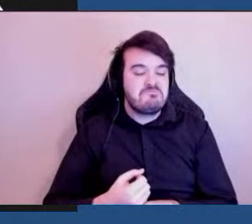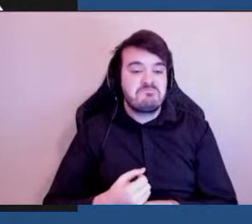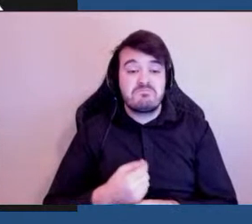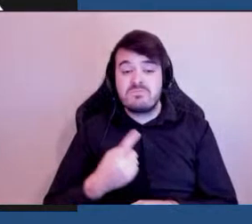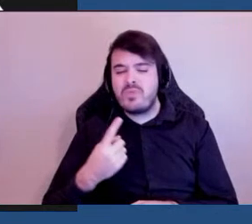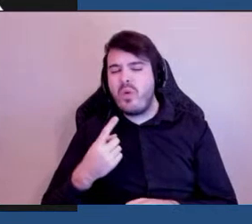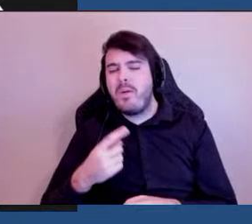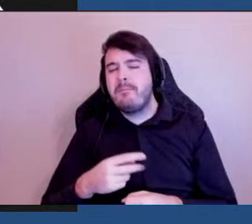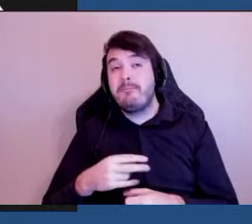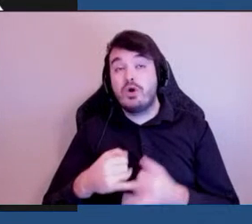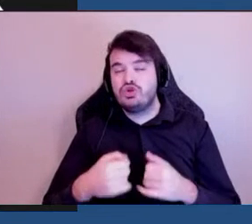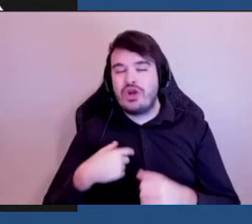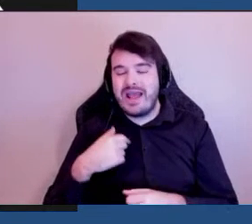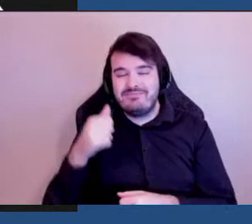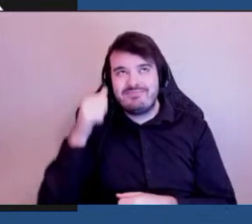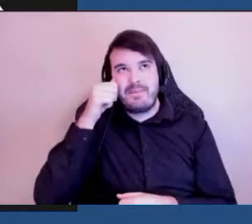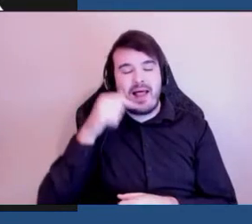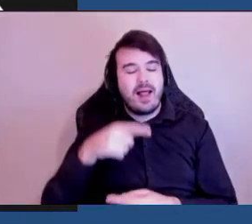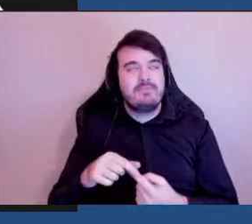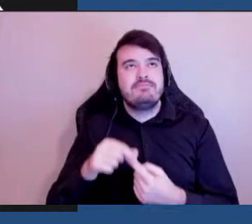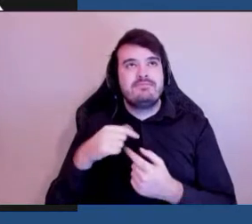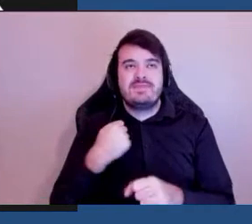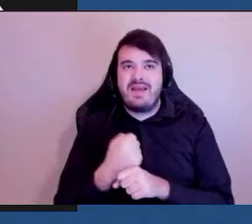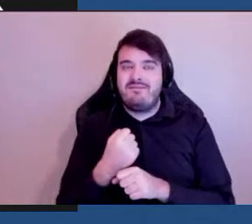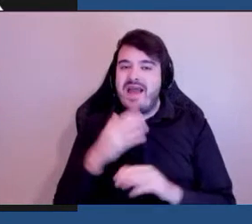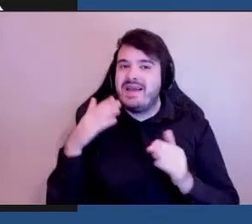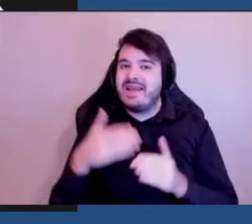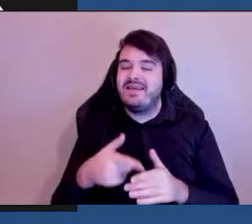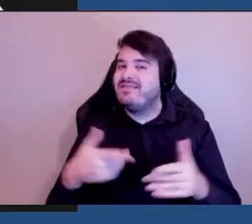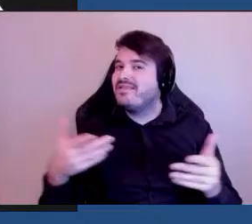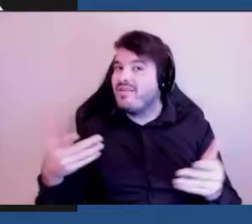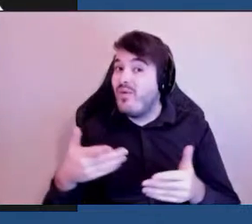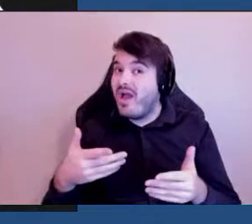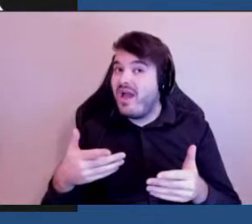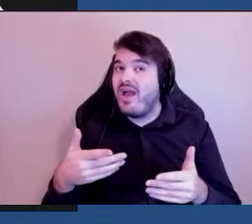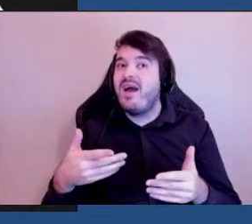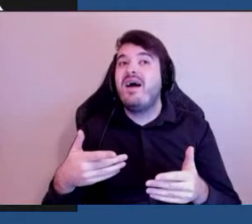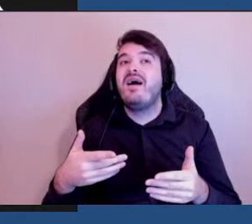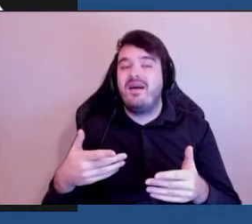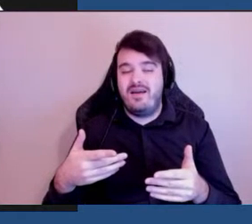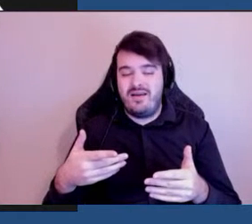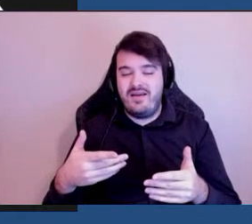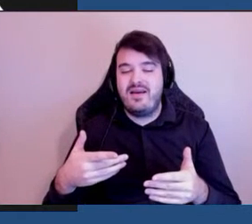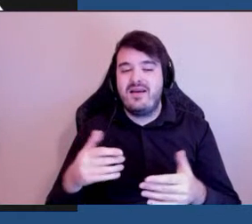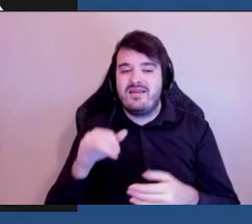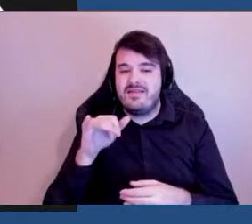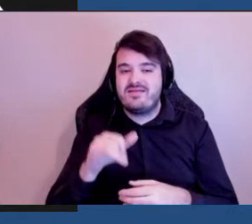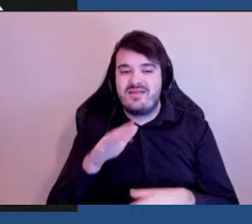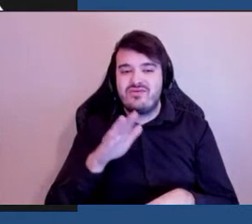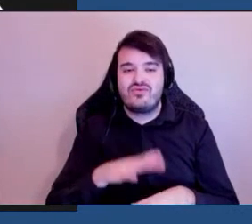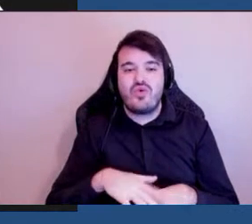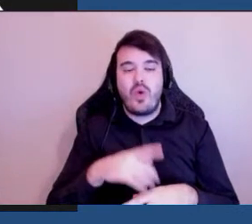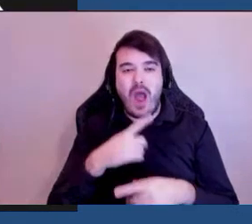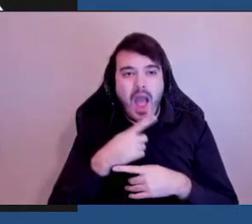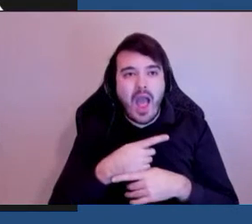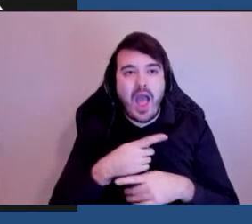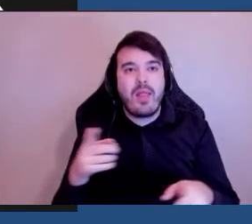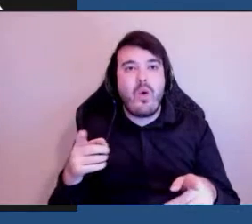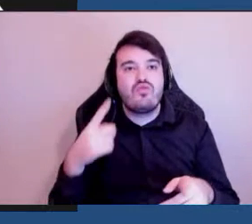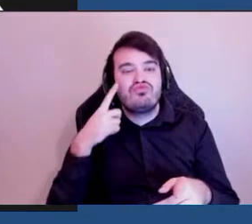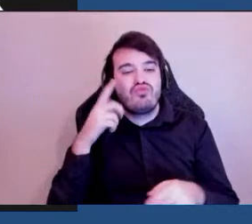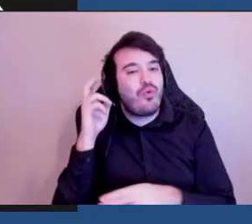sur lesquels j'ai travaillé étaient les annonces pour les autobus